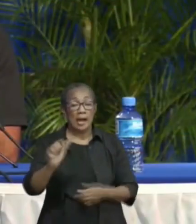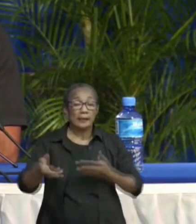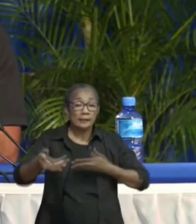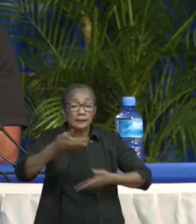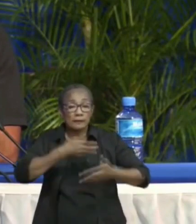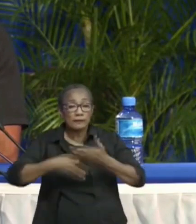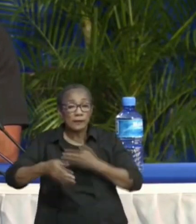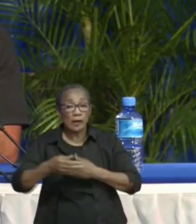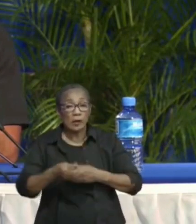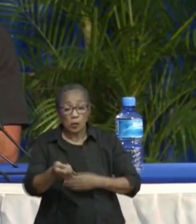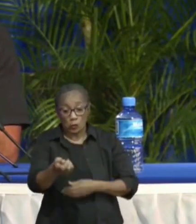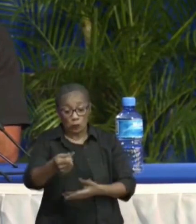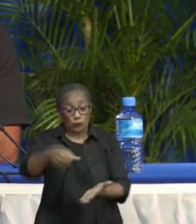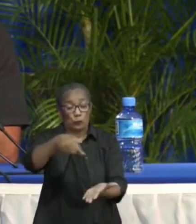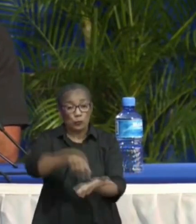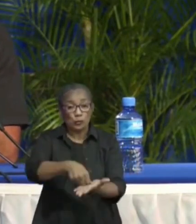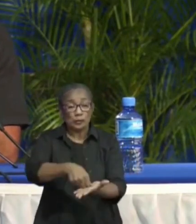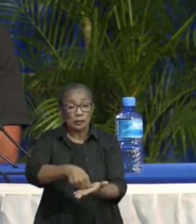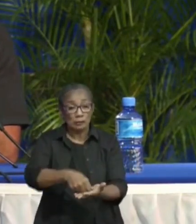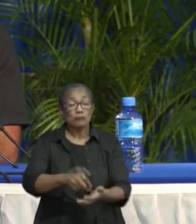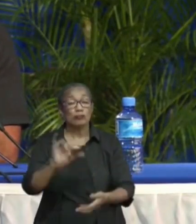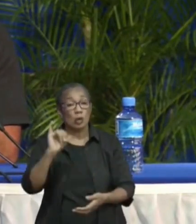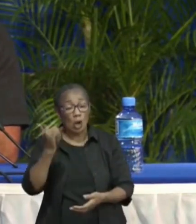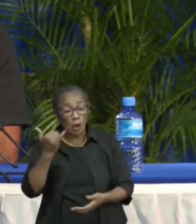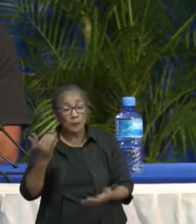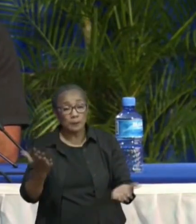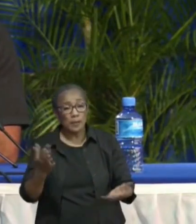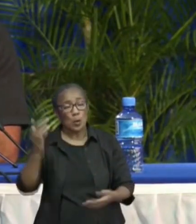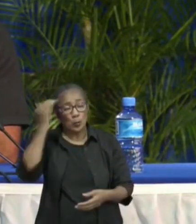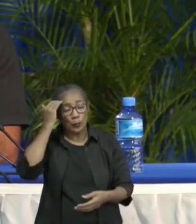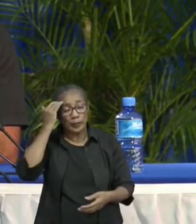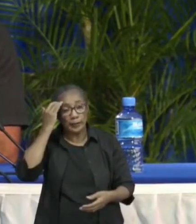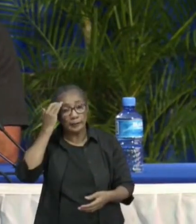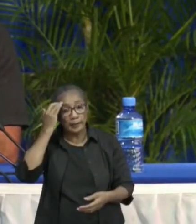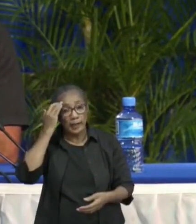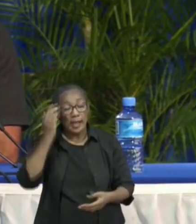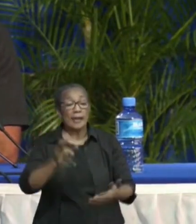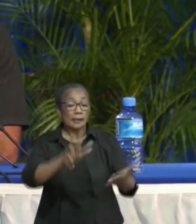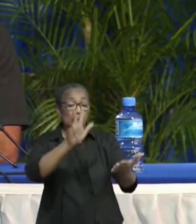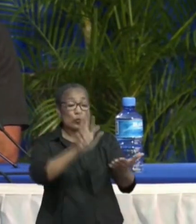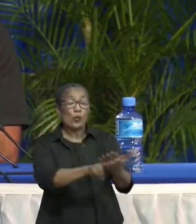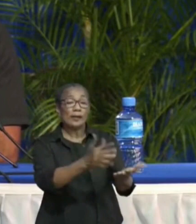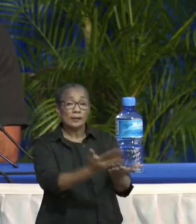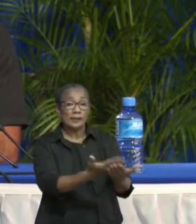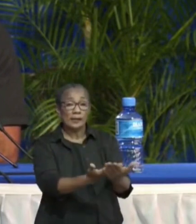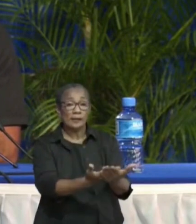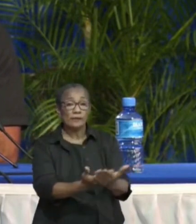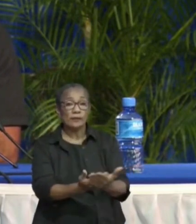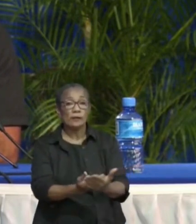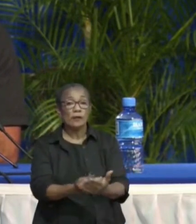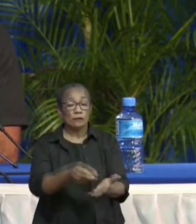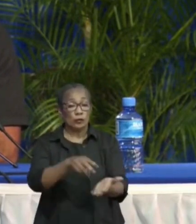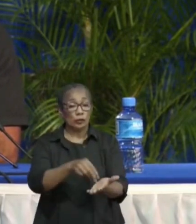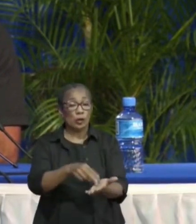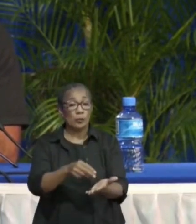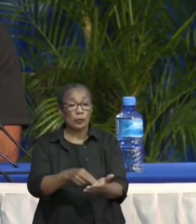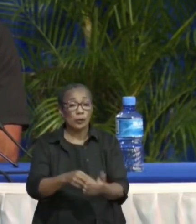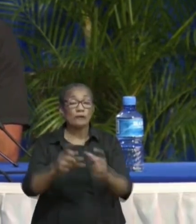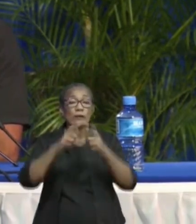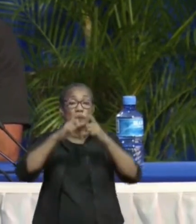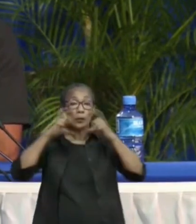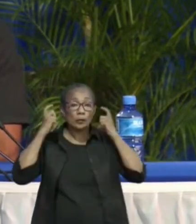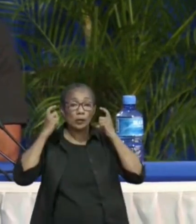NC en Volksgezondheid en het COVID-19 Management Team hebben gisteren besloten nog even te wachten met de